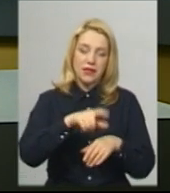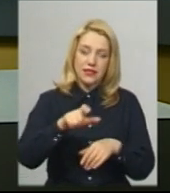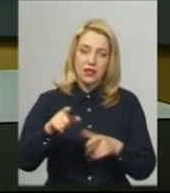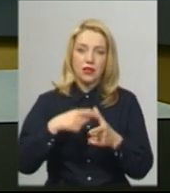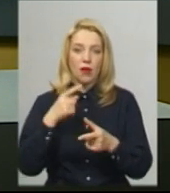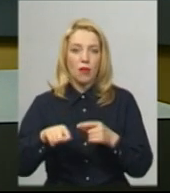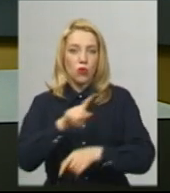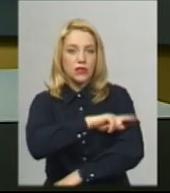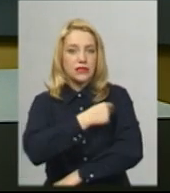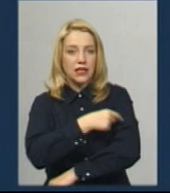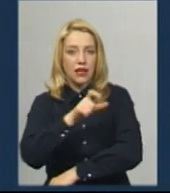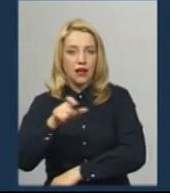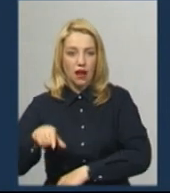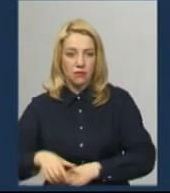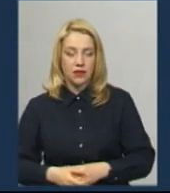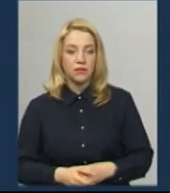відділення лікарні.